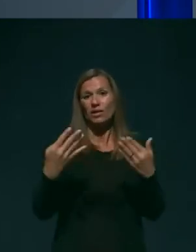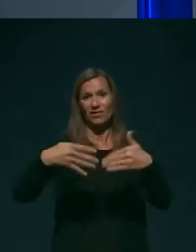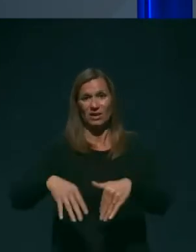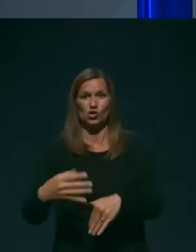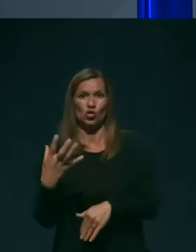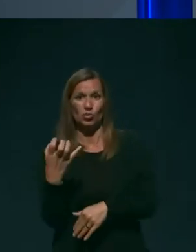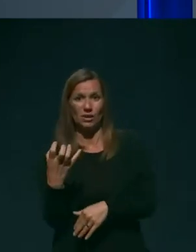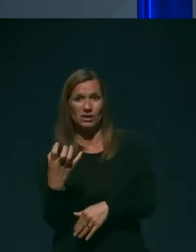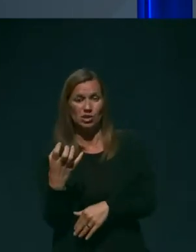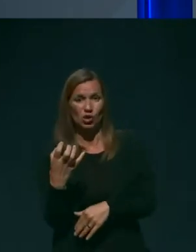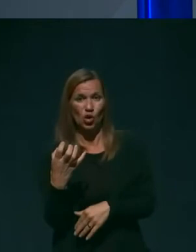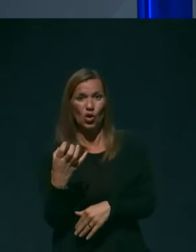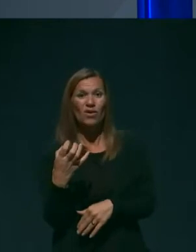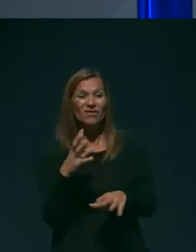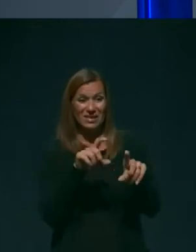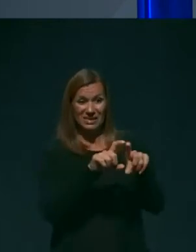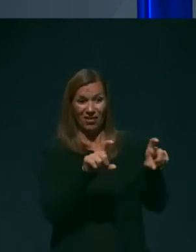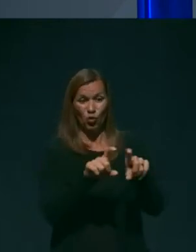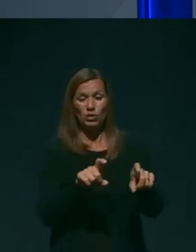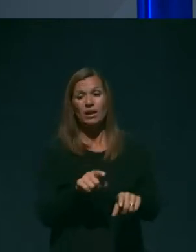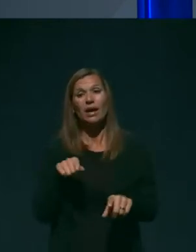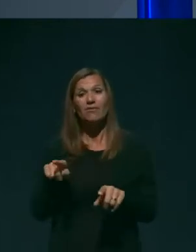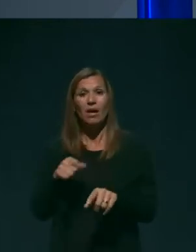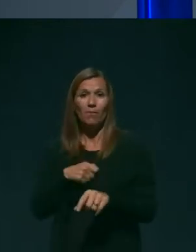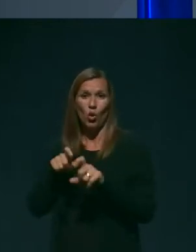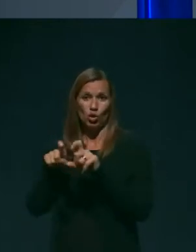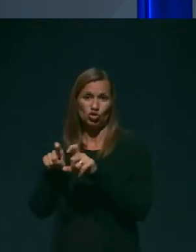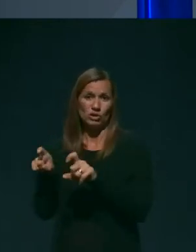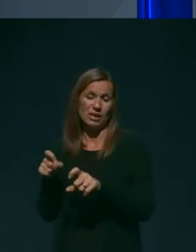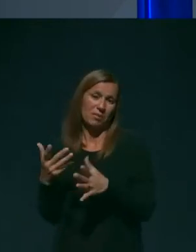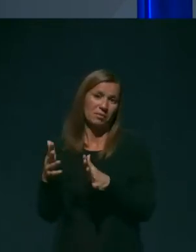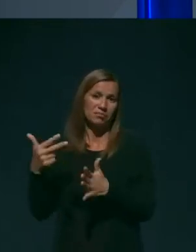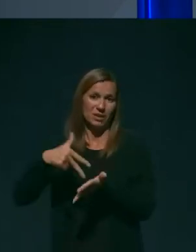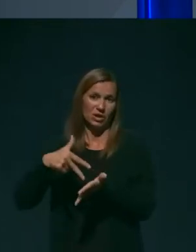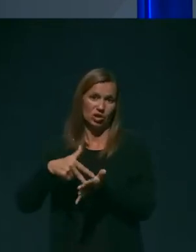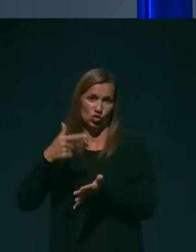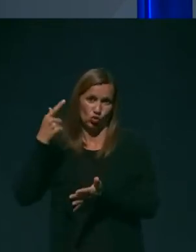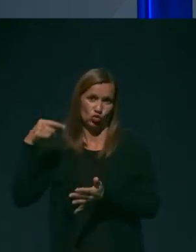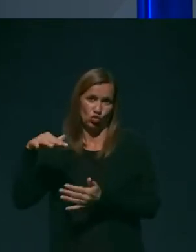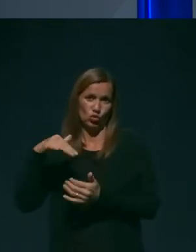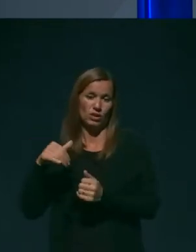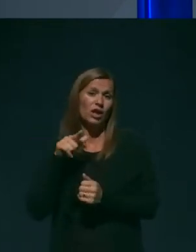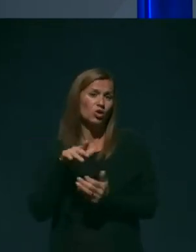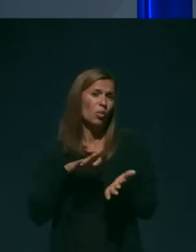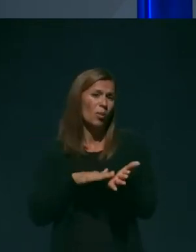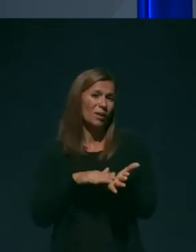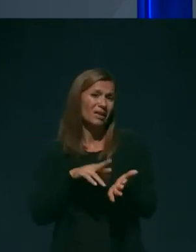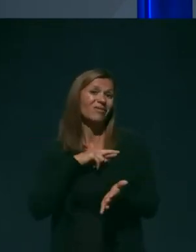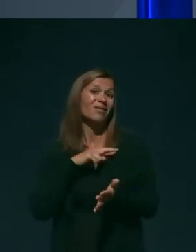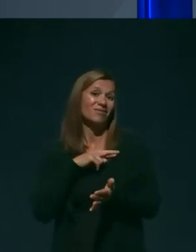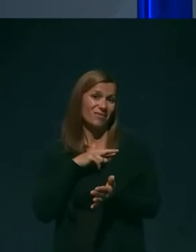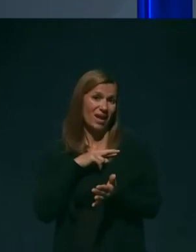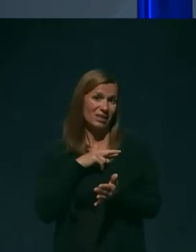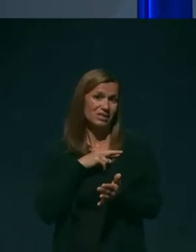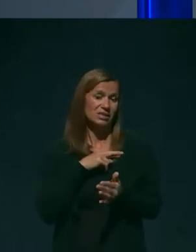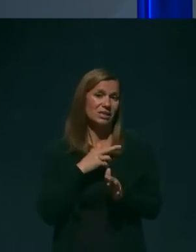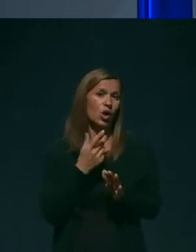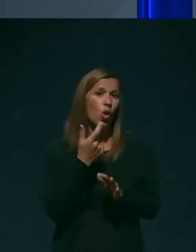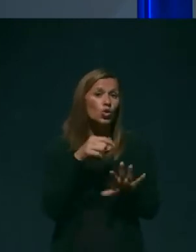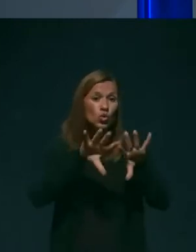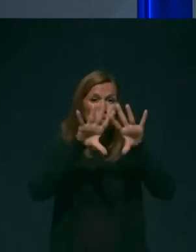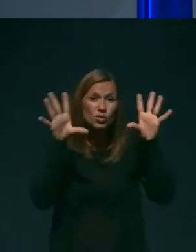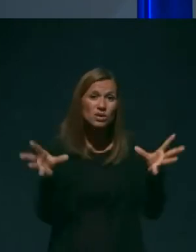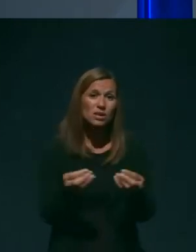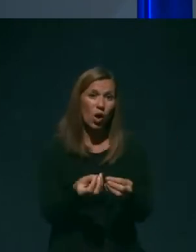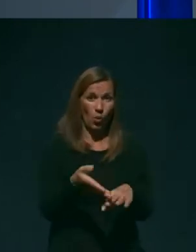v zavodih, v bolnišnicah pa dobrih 3.000 ljudi, kar pomeni, da je v Franciji od vseh umrlih